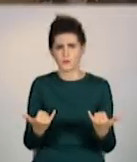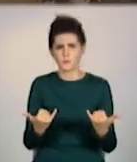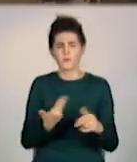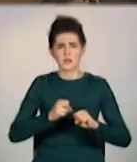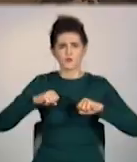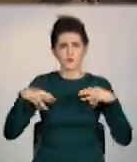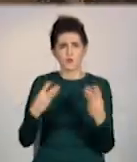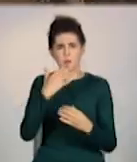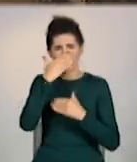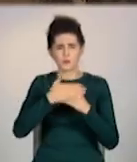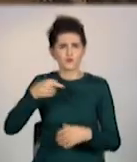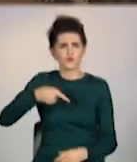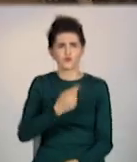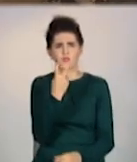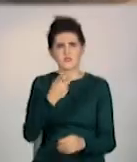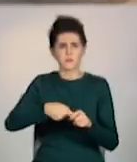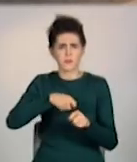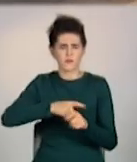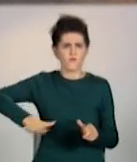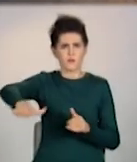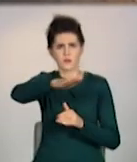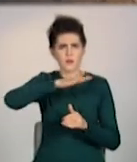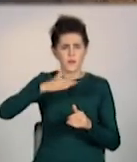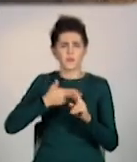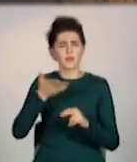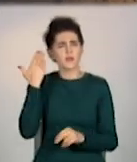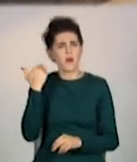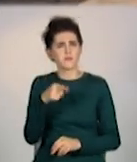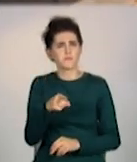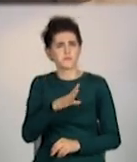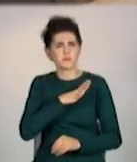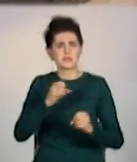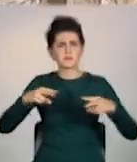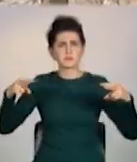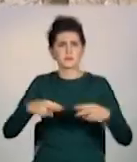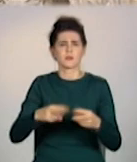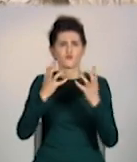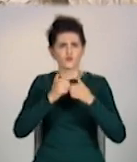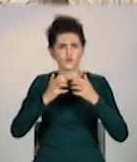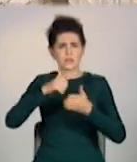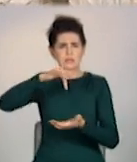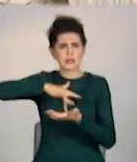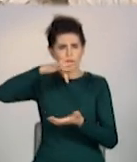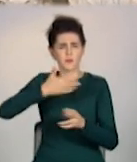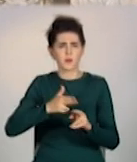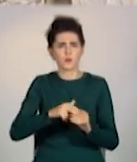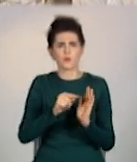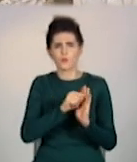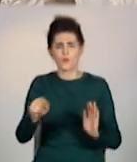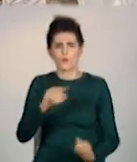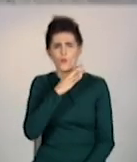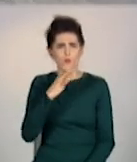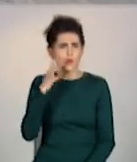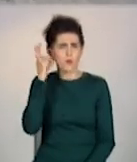Вигорело 1200 квадратів покріблі та перекриття. Раніше тут був обчислювальний центр, розповідають містяни. Та вже кілька років